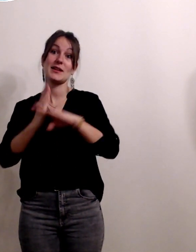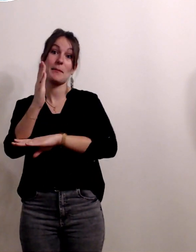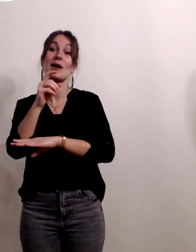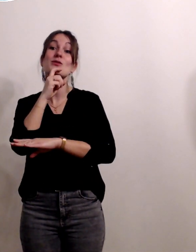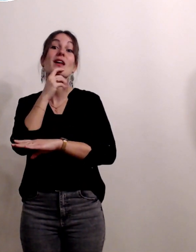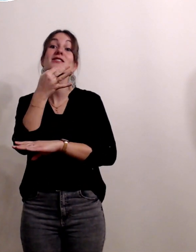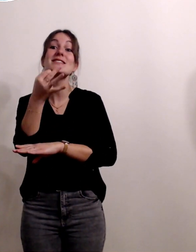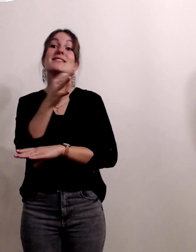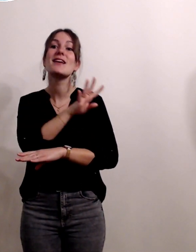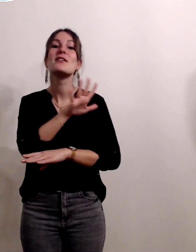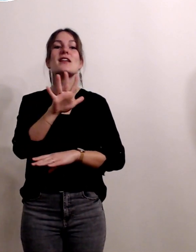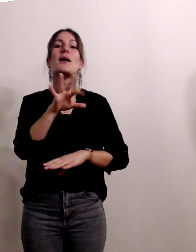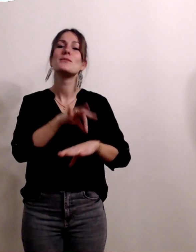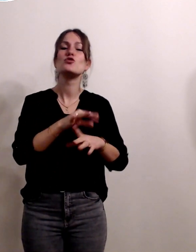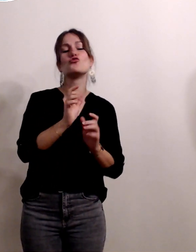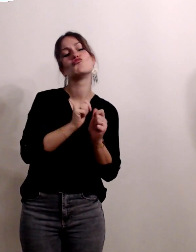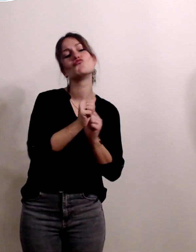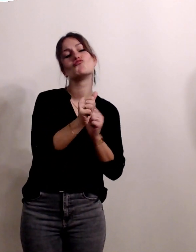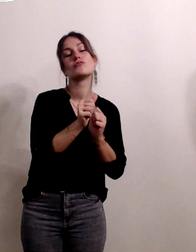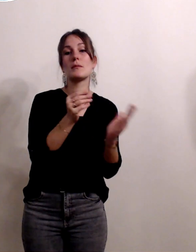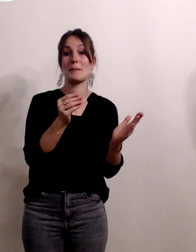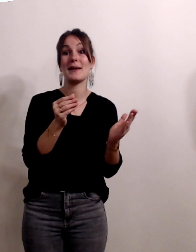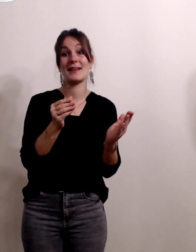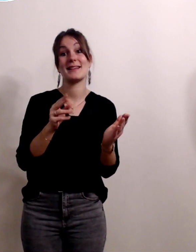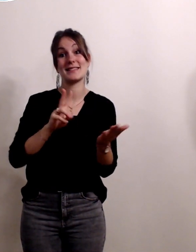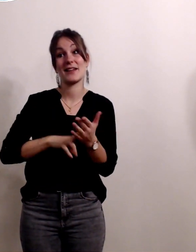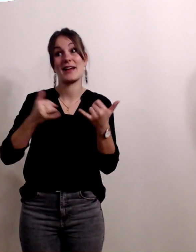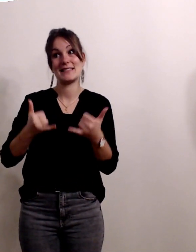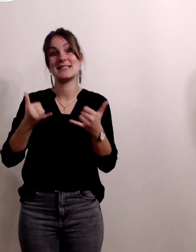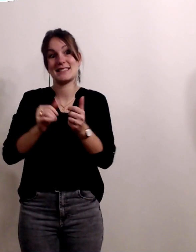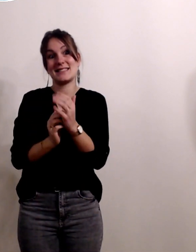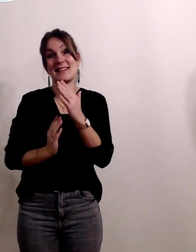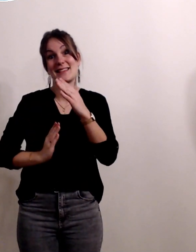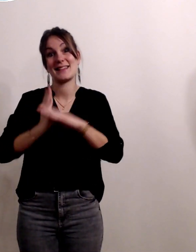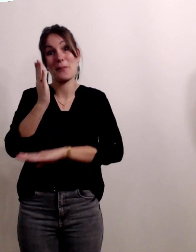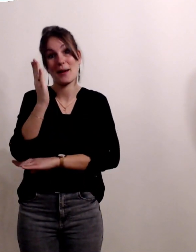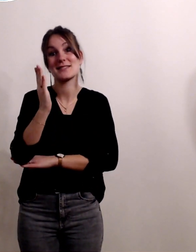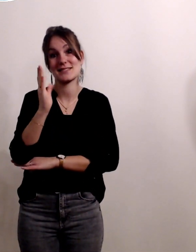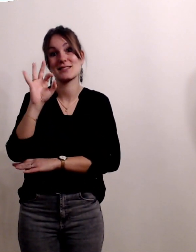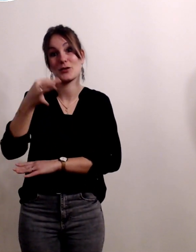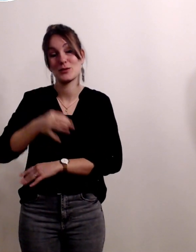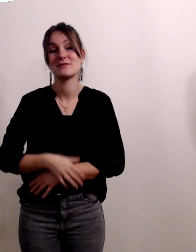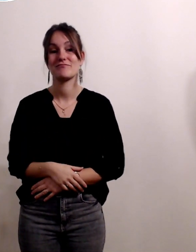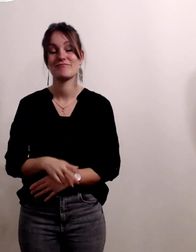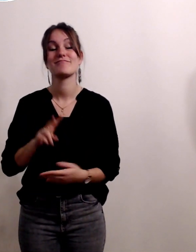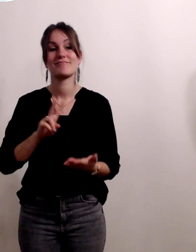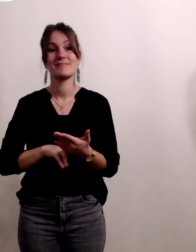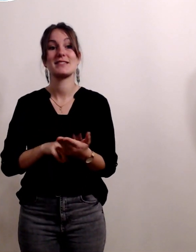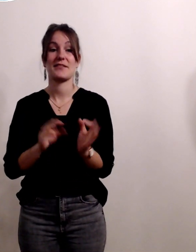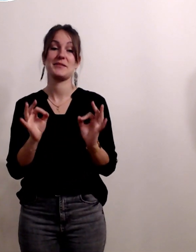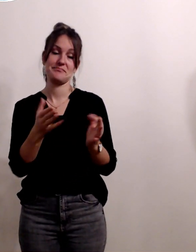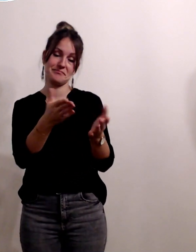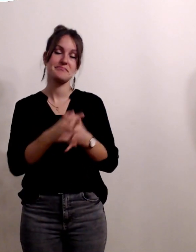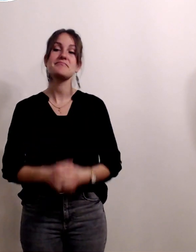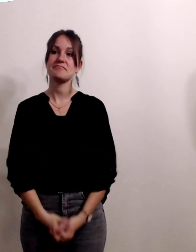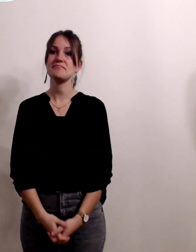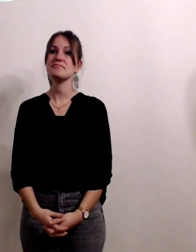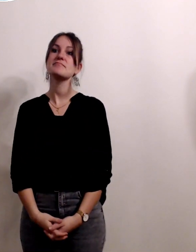'heure 45 minutes mais il y a des gens des femmes enceintes qui sont situées à plus de 45 minutes des maternités effectivement